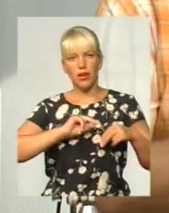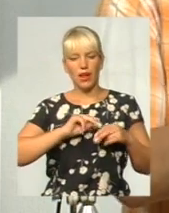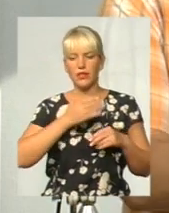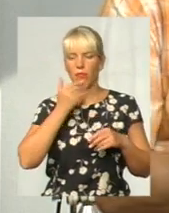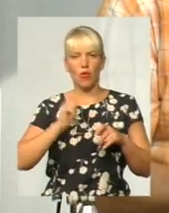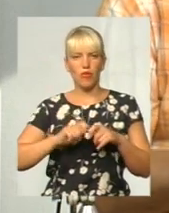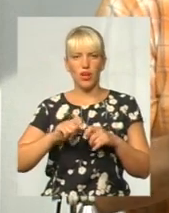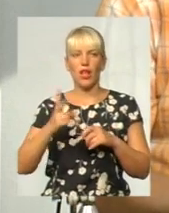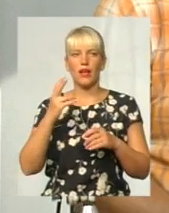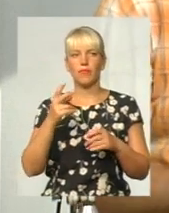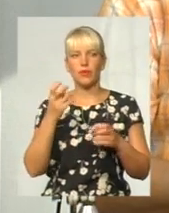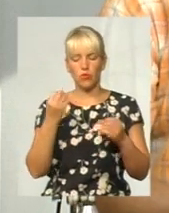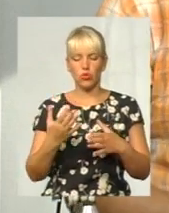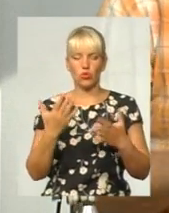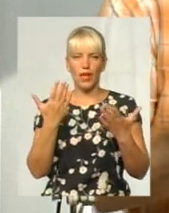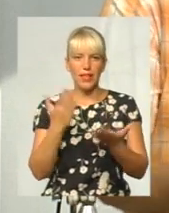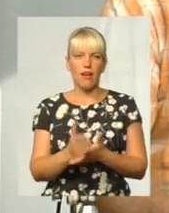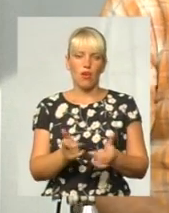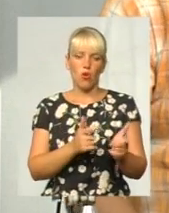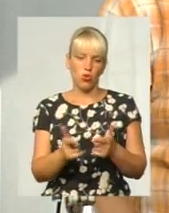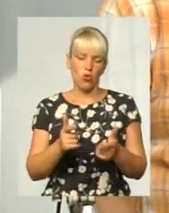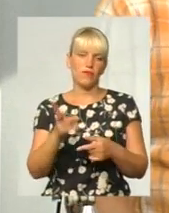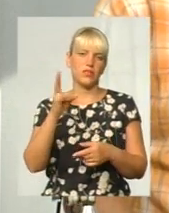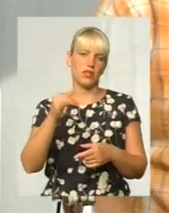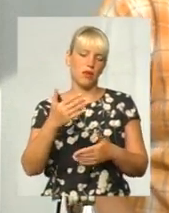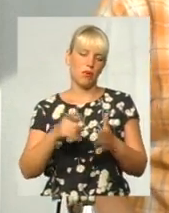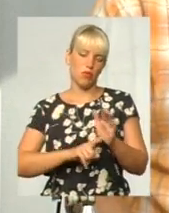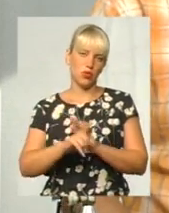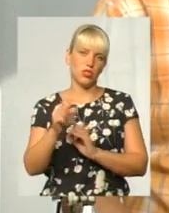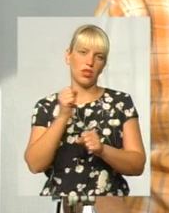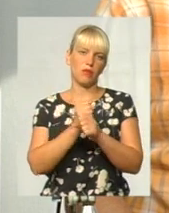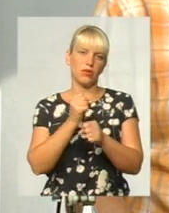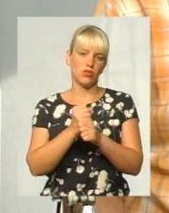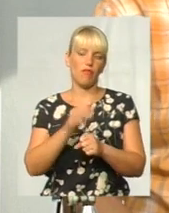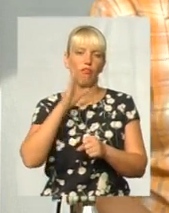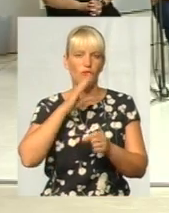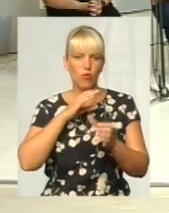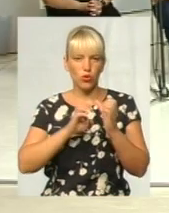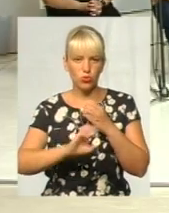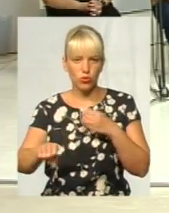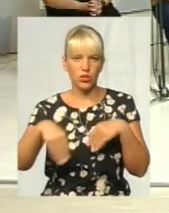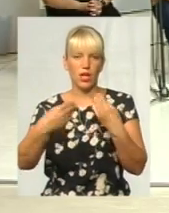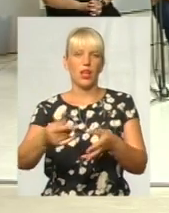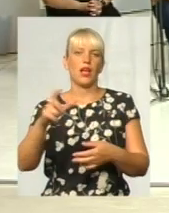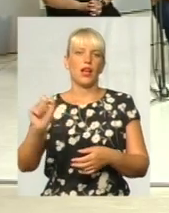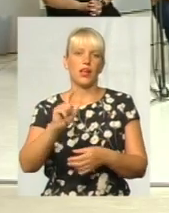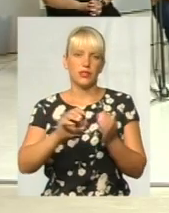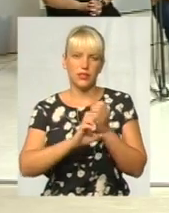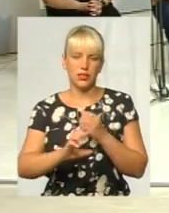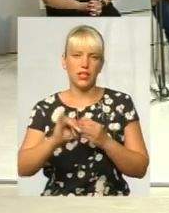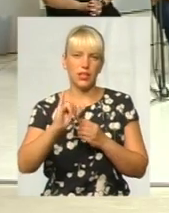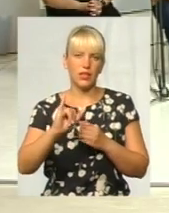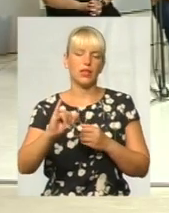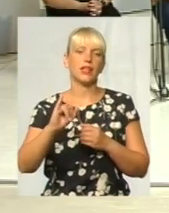готовність, і ми тоді запускаємо мережі, вже пускаємо воду, електроенергію, газ. Якби на об'єкті